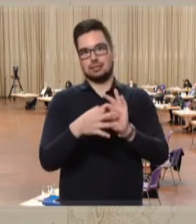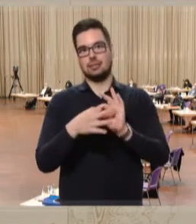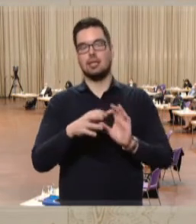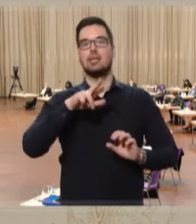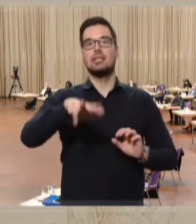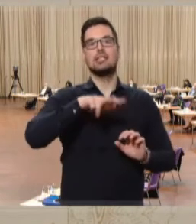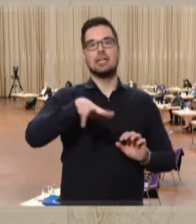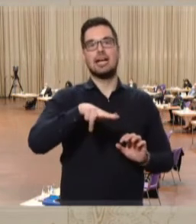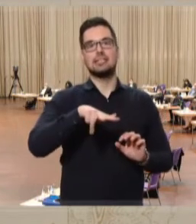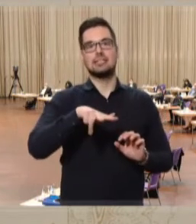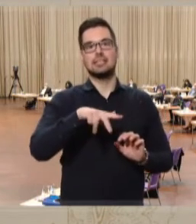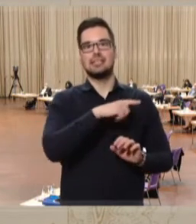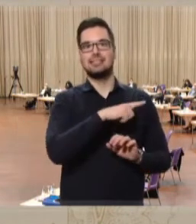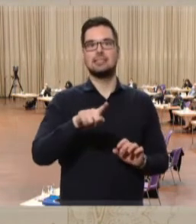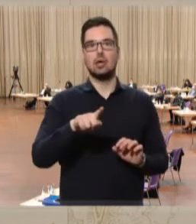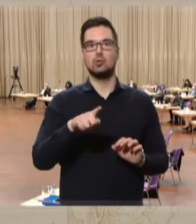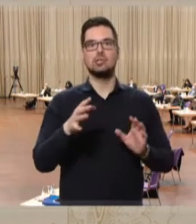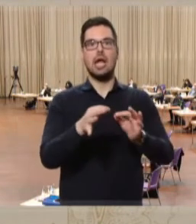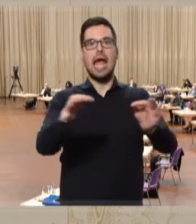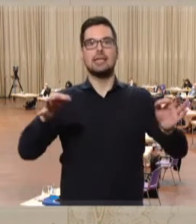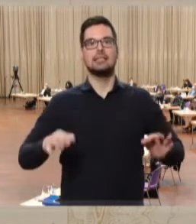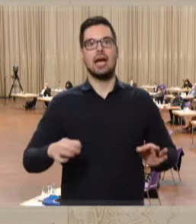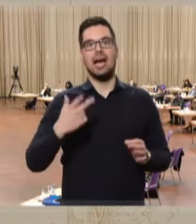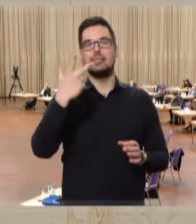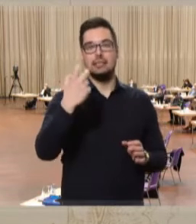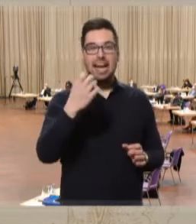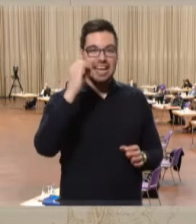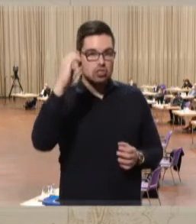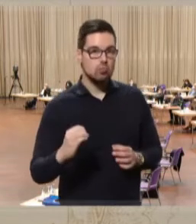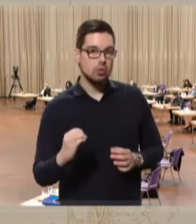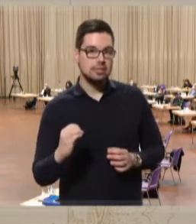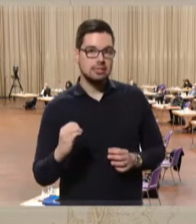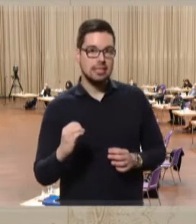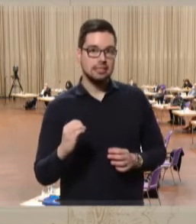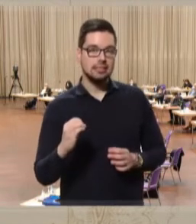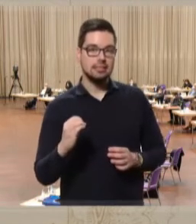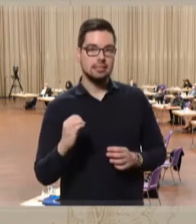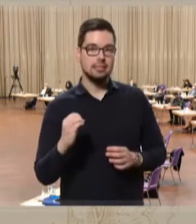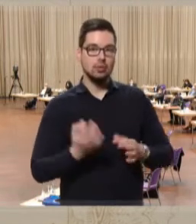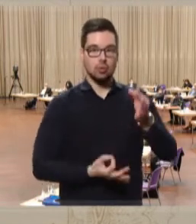.500 Hektar. Das betrifft 30 Prozent der gesamten bewirtschafteten